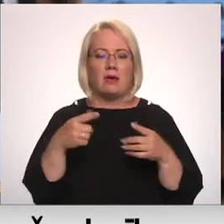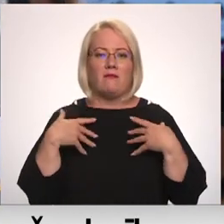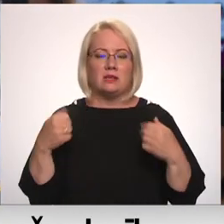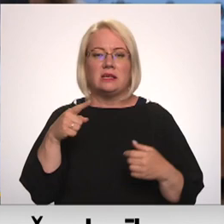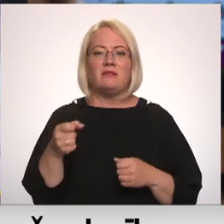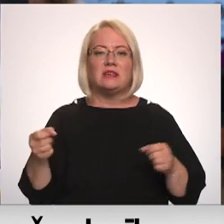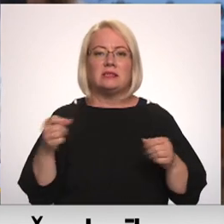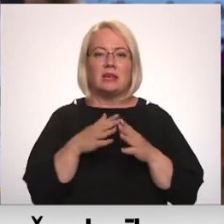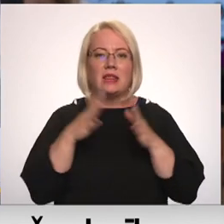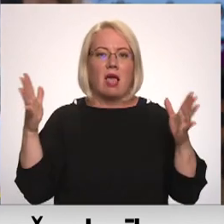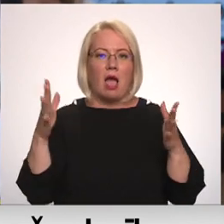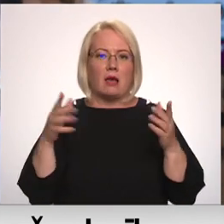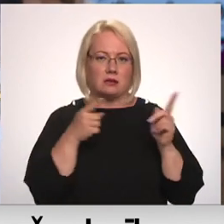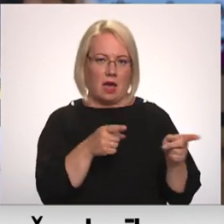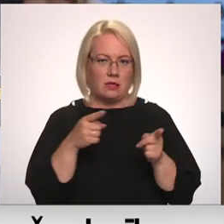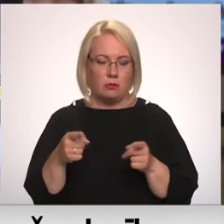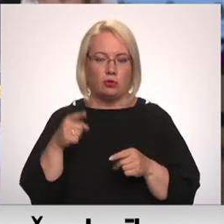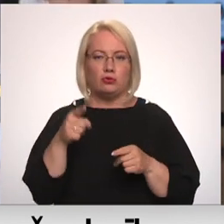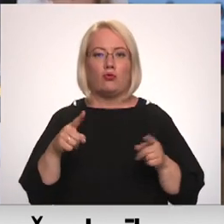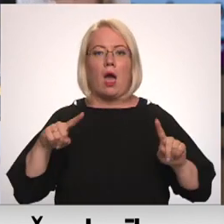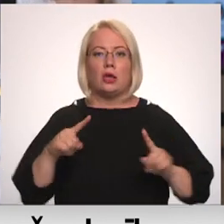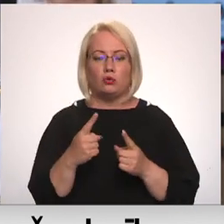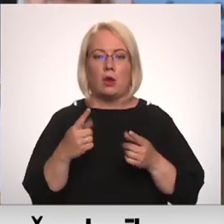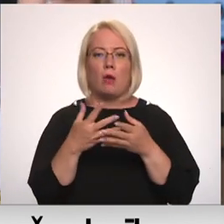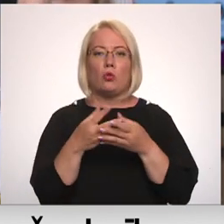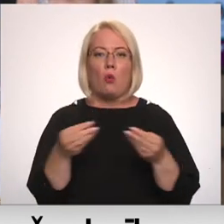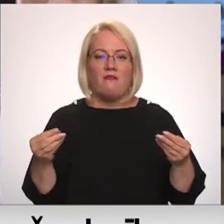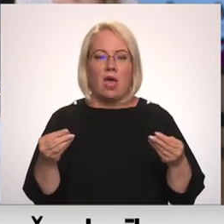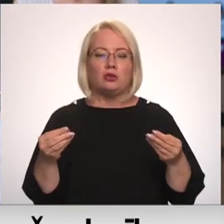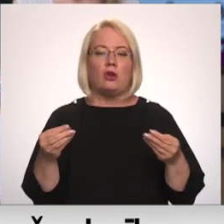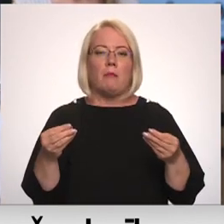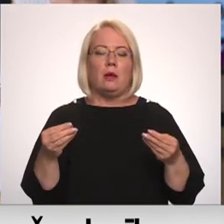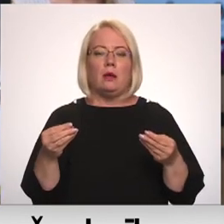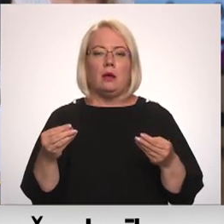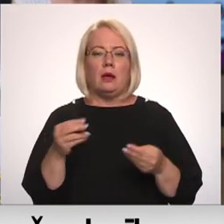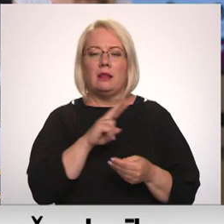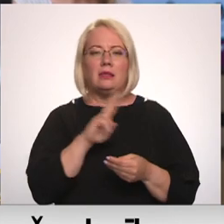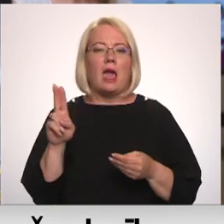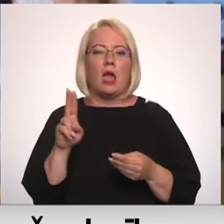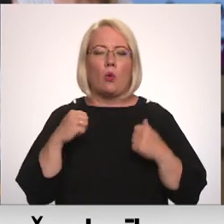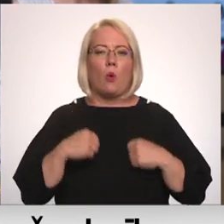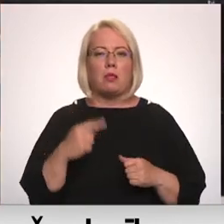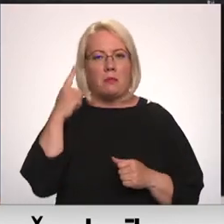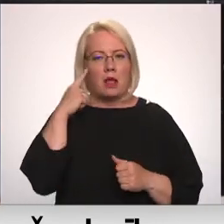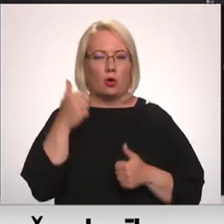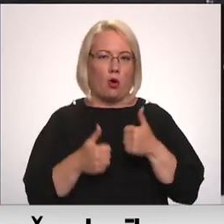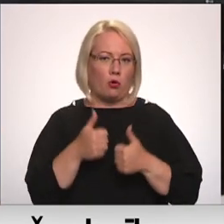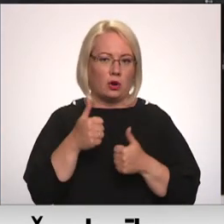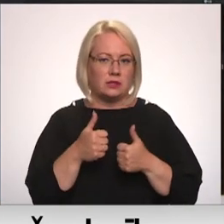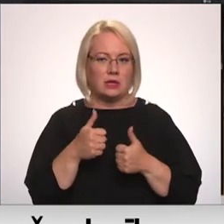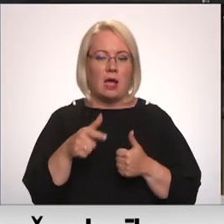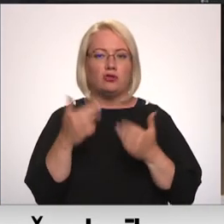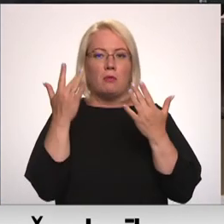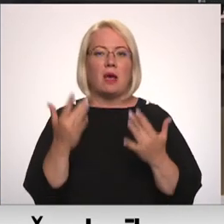kaitējums. Protams, arī caur šo aizturējumu mēs novēršam šo negodprātīgo konkurenci. Kampaņas